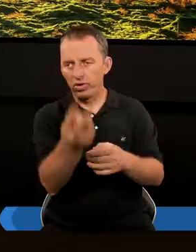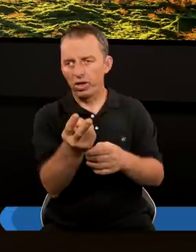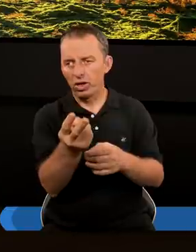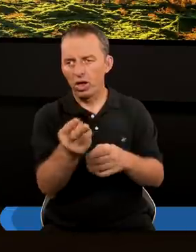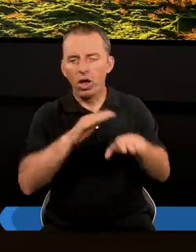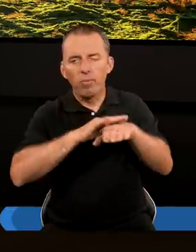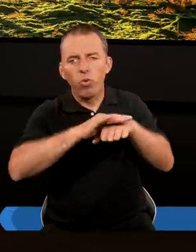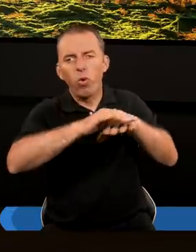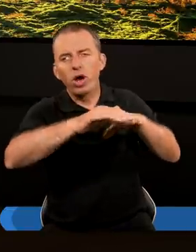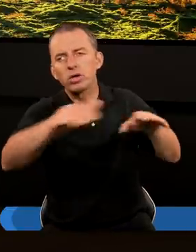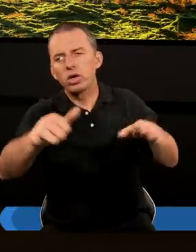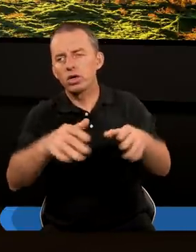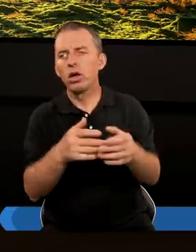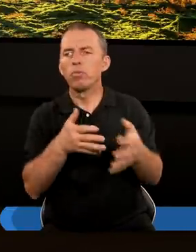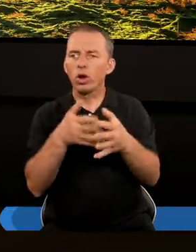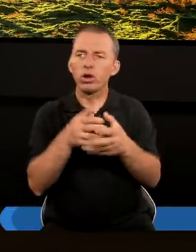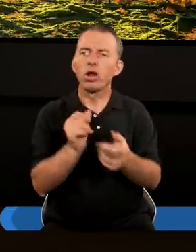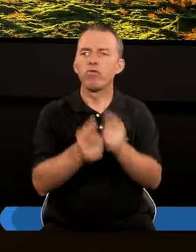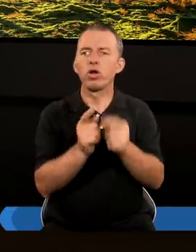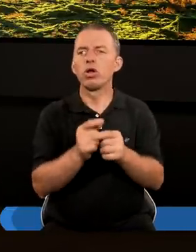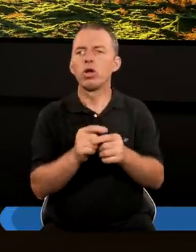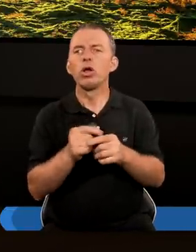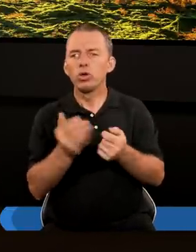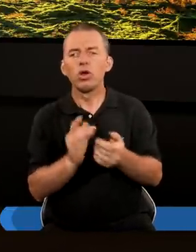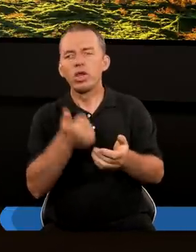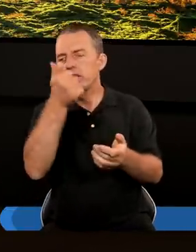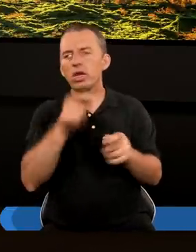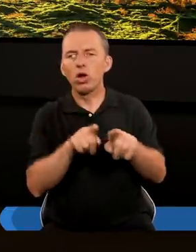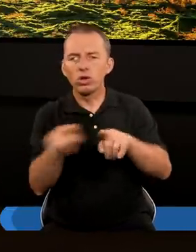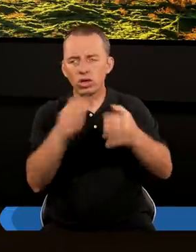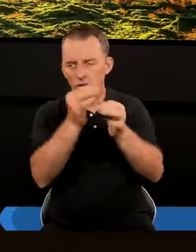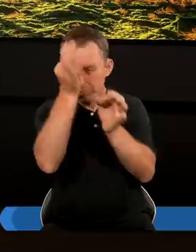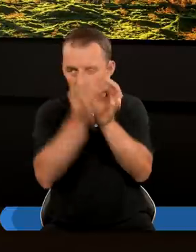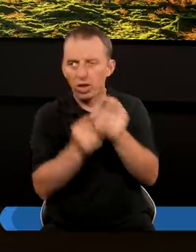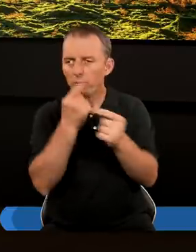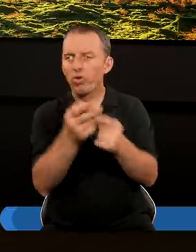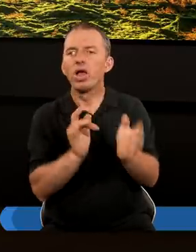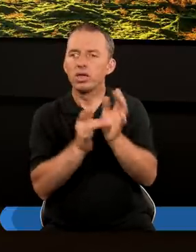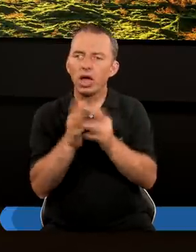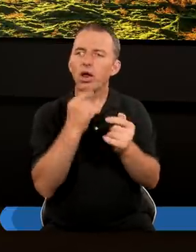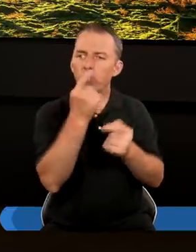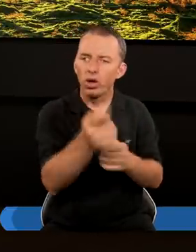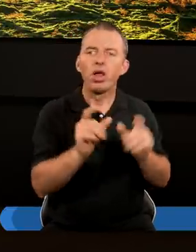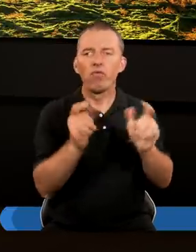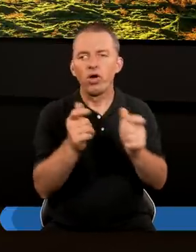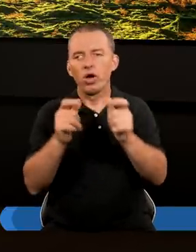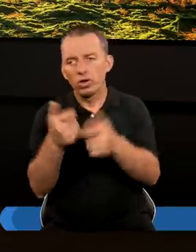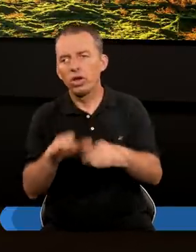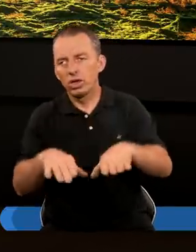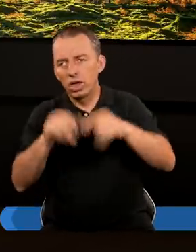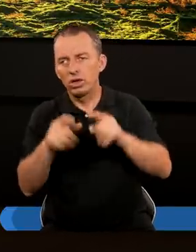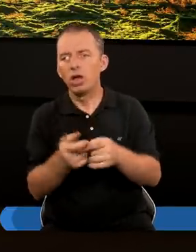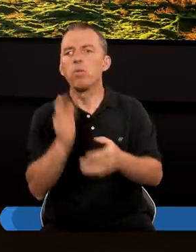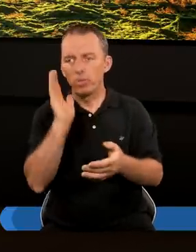widzicie Płaszczyzna proroctw Jest dość niejednoznaczna I Pan Jezus powiedział Że kiedy te wydarzenia